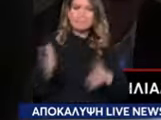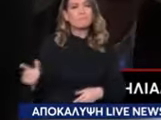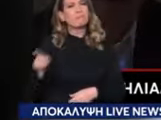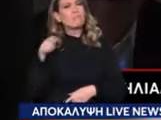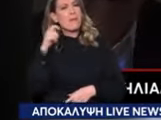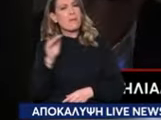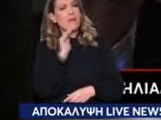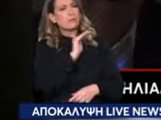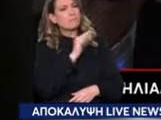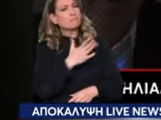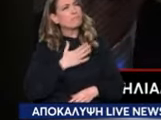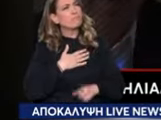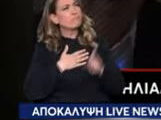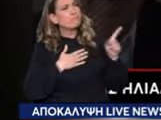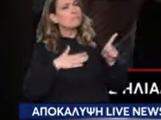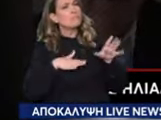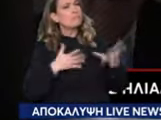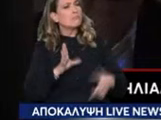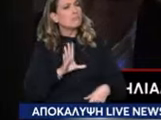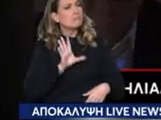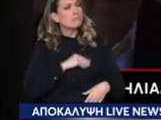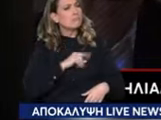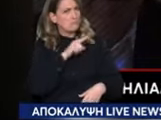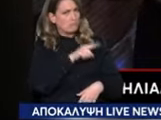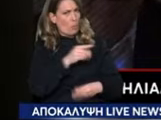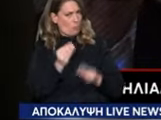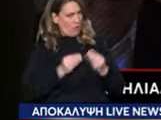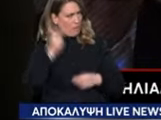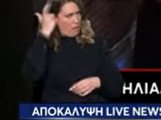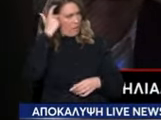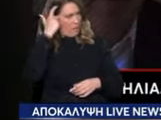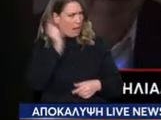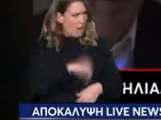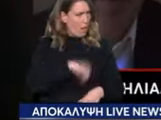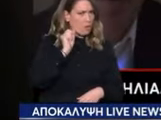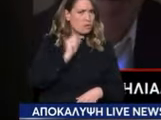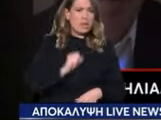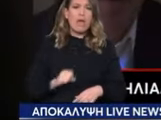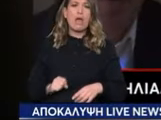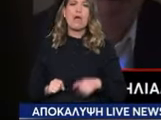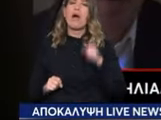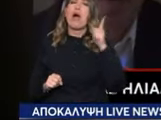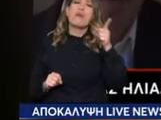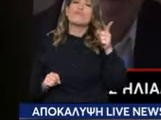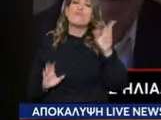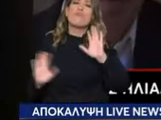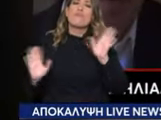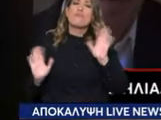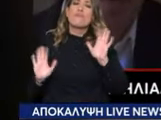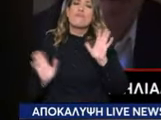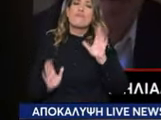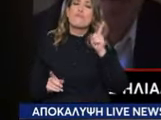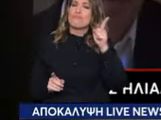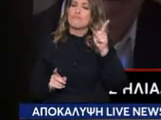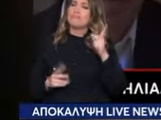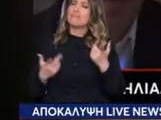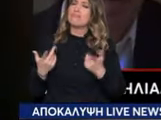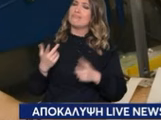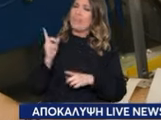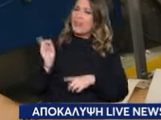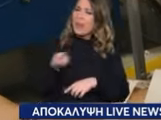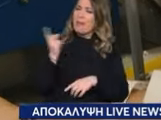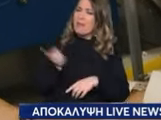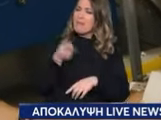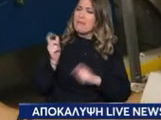κάτι, το παιδάκι με την ανακοπή, είχε κι αυτό εγκεφαλοπάθεια ή όχι. Στη φωτογραφία είναι μετά από αποκατάσταση, δύο χρόνια μετά.